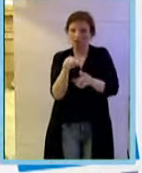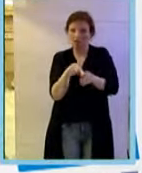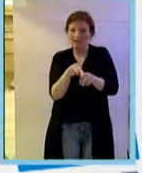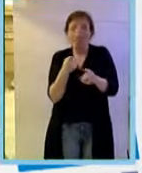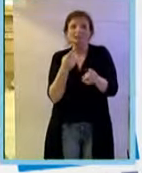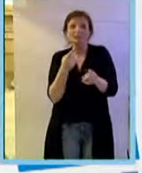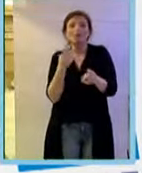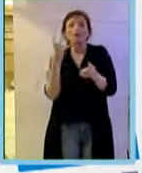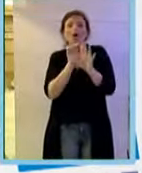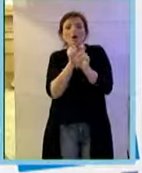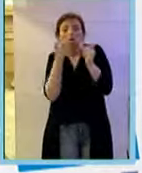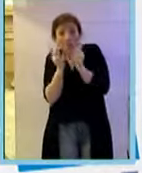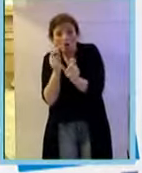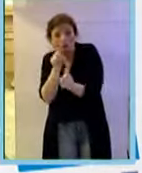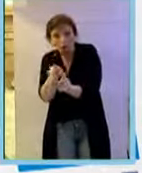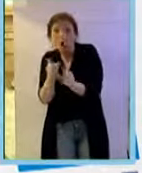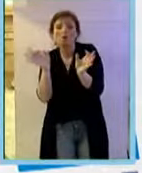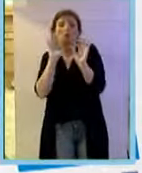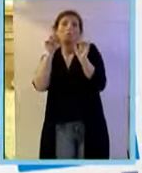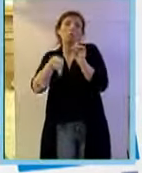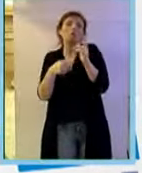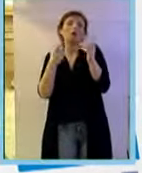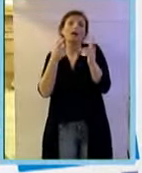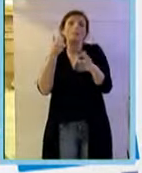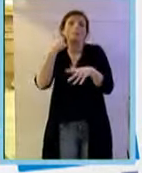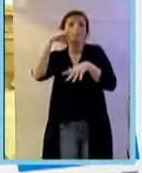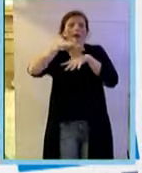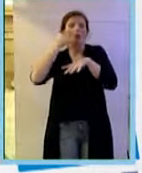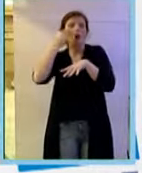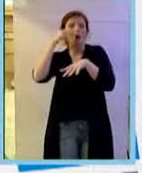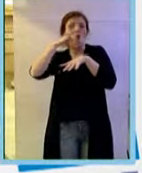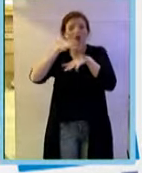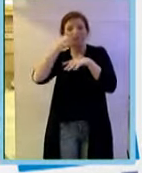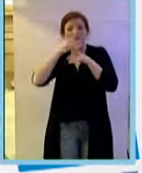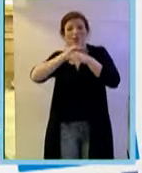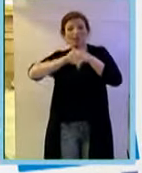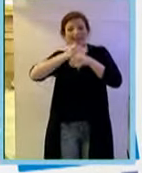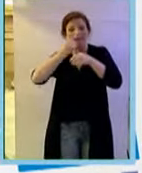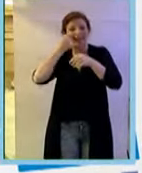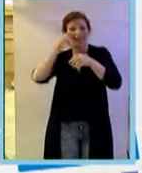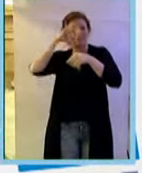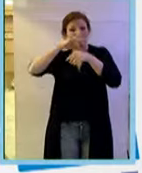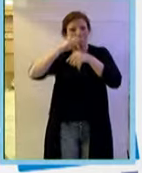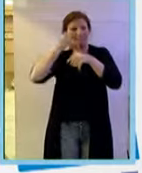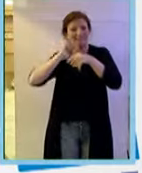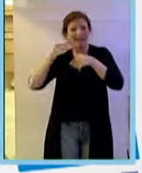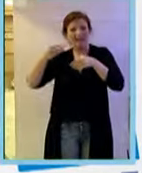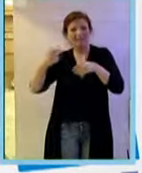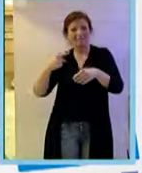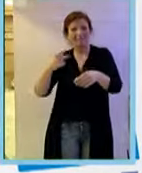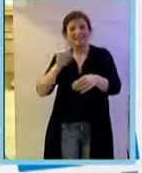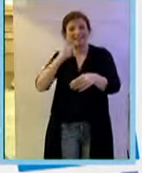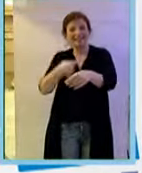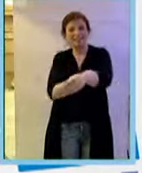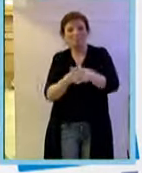soltanto il tumore ma la patologia dell'occhio tipo la retinolopia diabetica sono molto